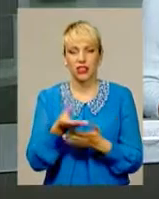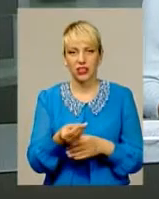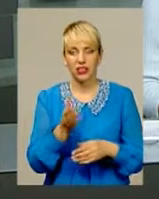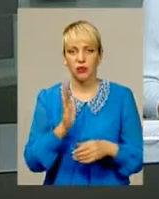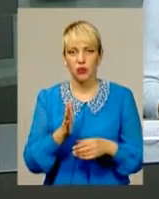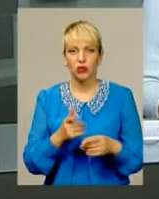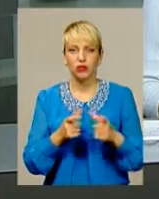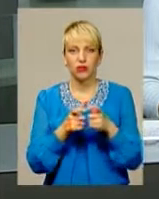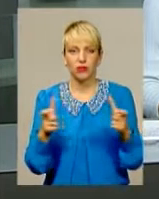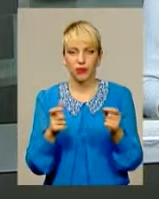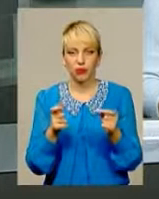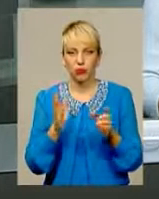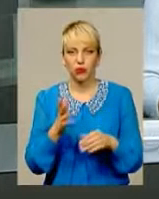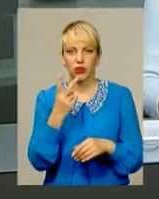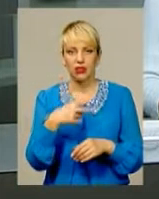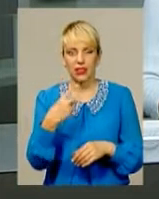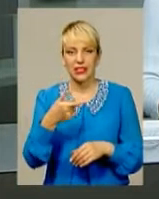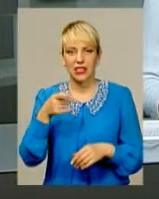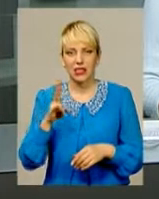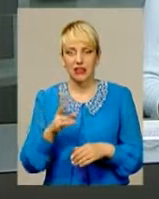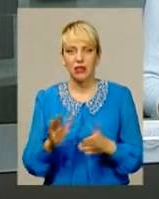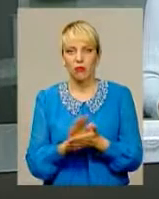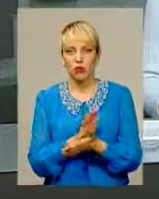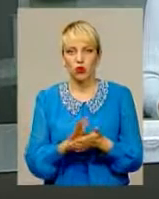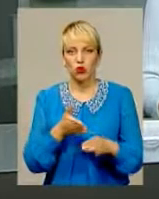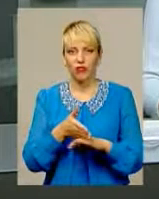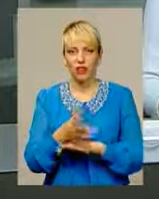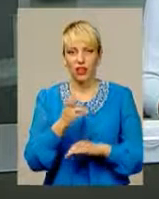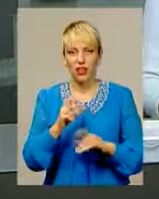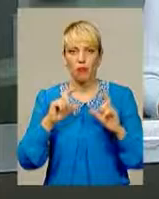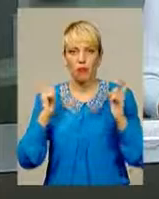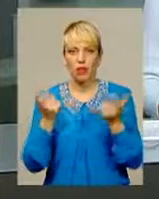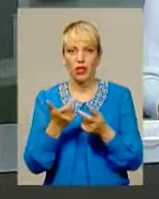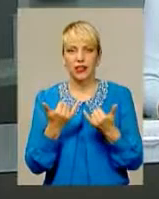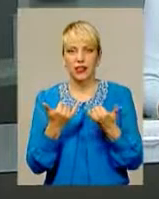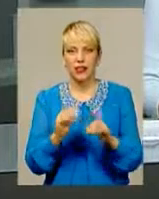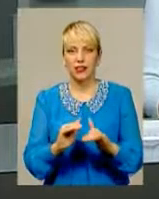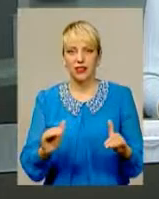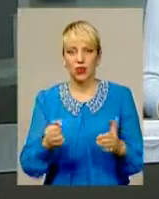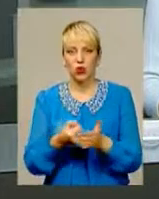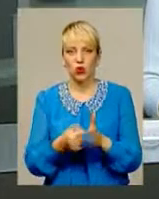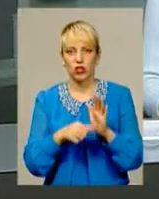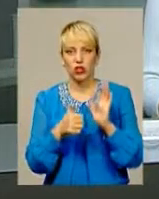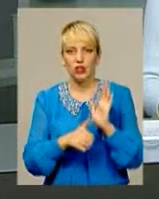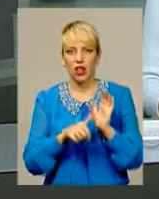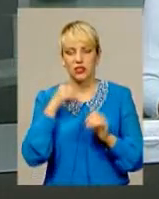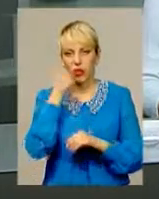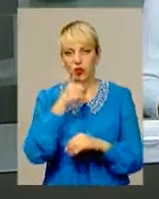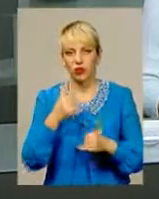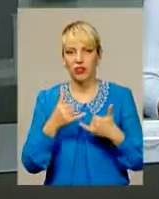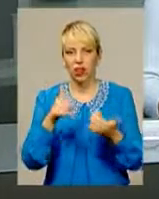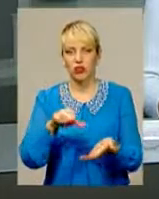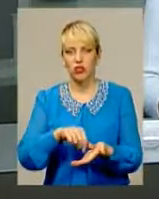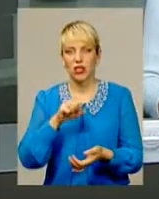квитка становить 20 гривень. Безкоштовним вхід на стадіон залишається для дітей віком до 16 років, для учасників